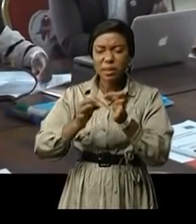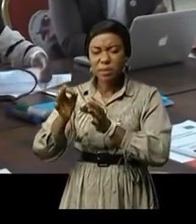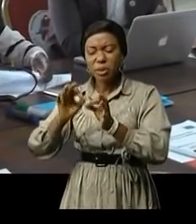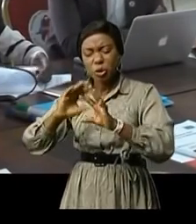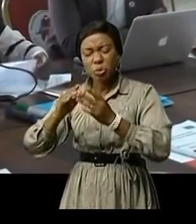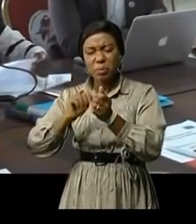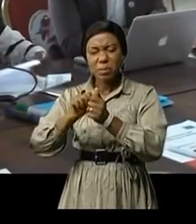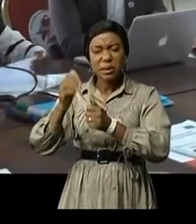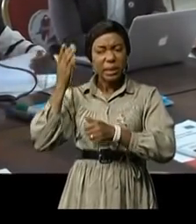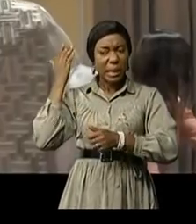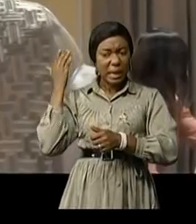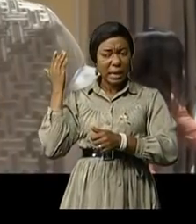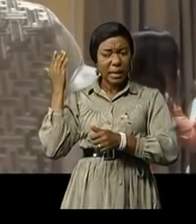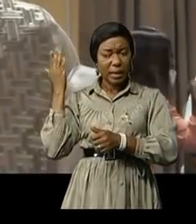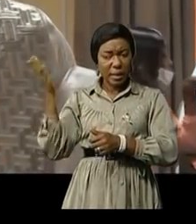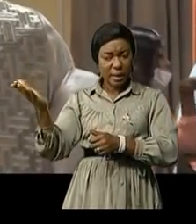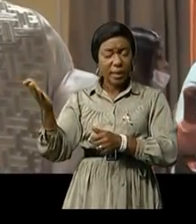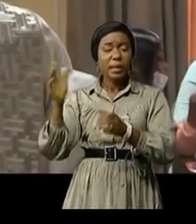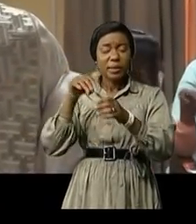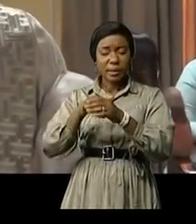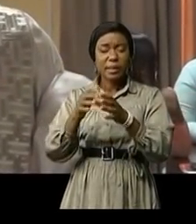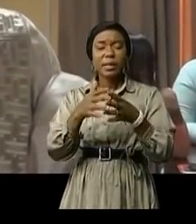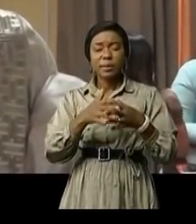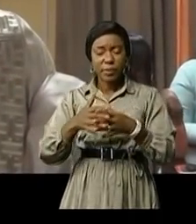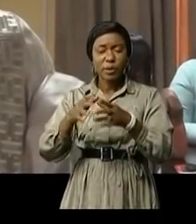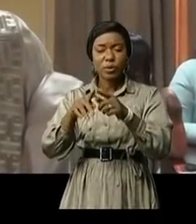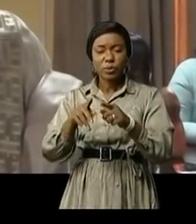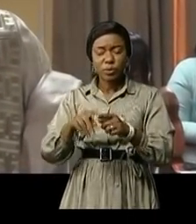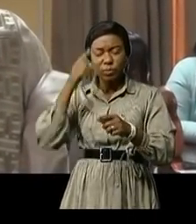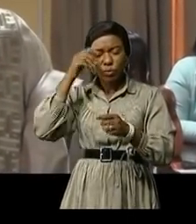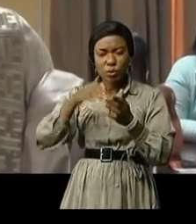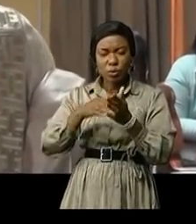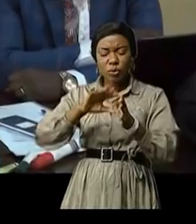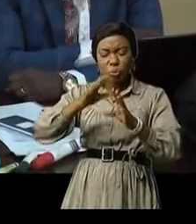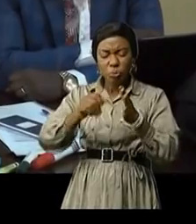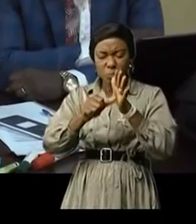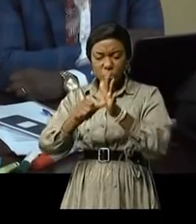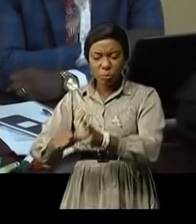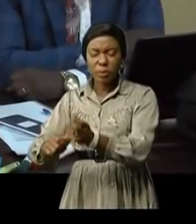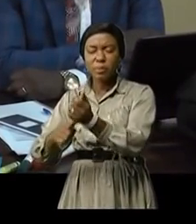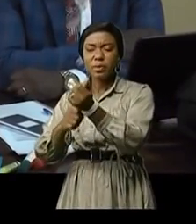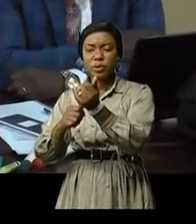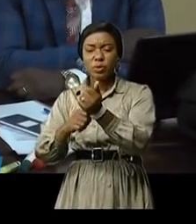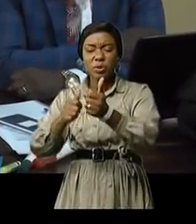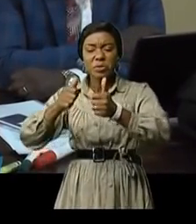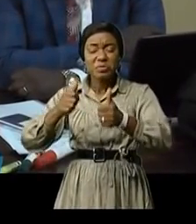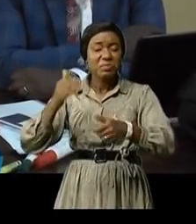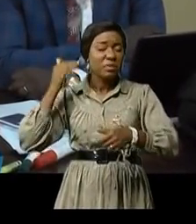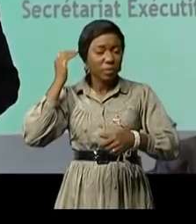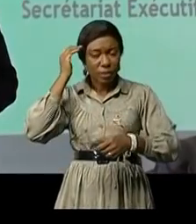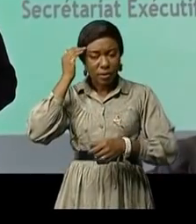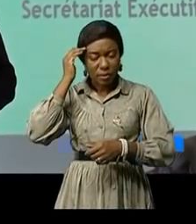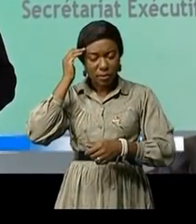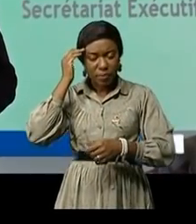axées entre autres contre la discrimination et la stigmatisation. Bref, une lutte contre les inégalités.